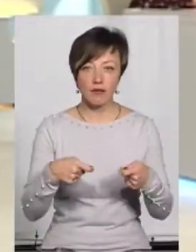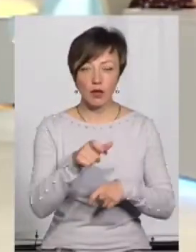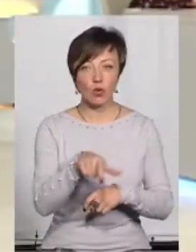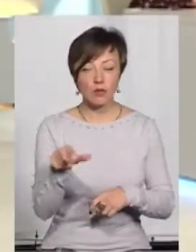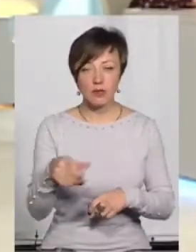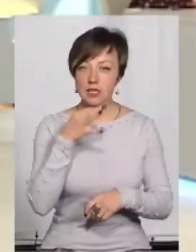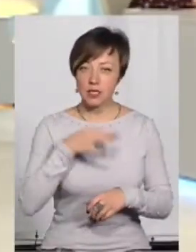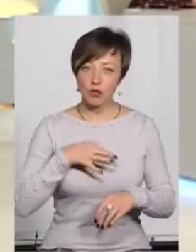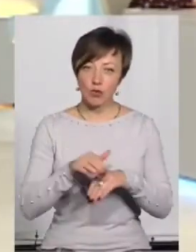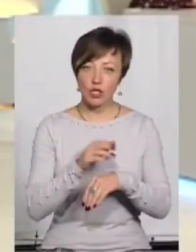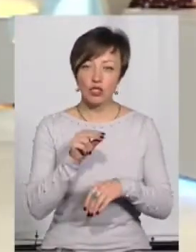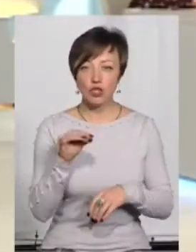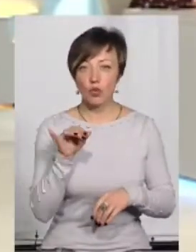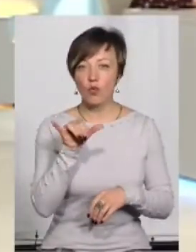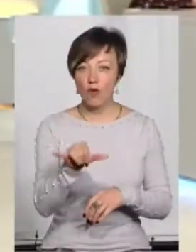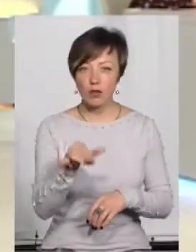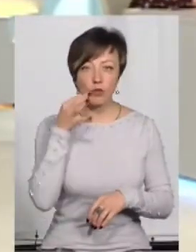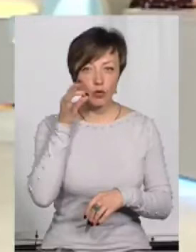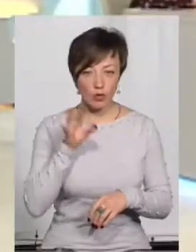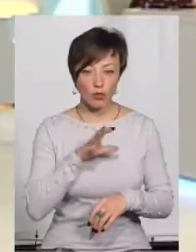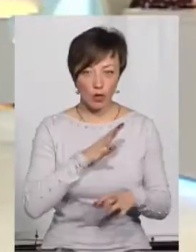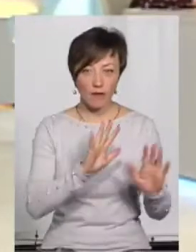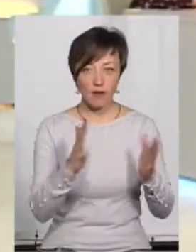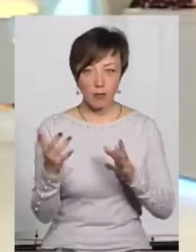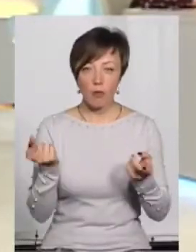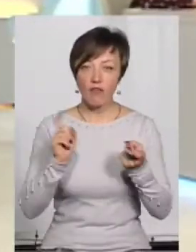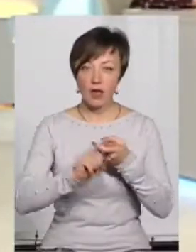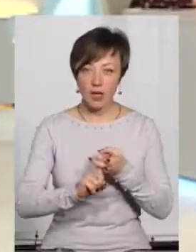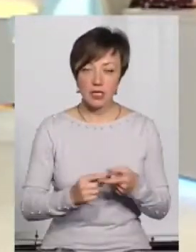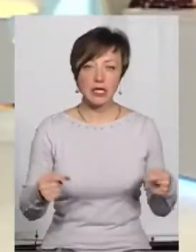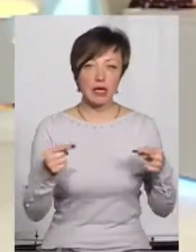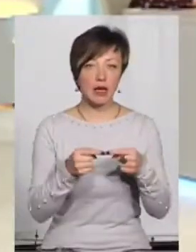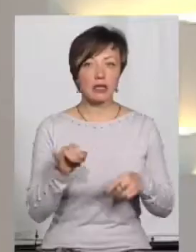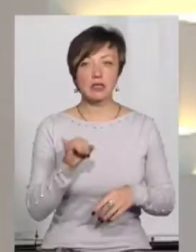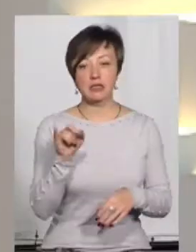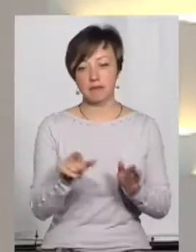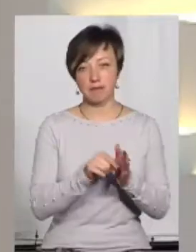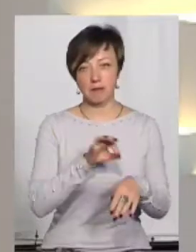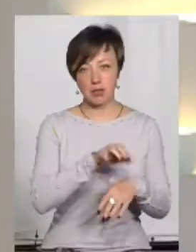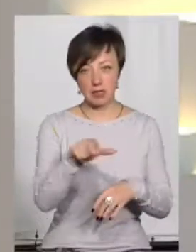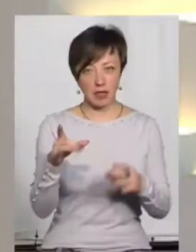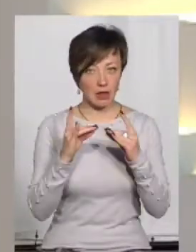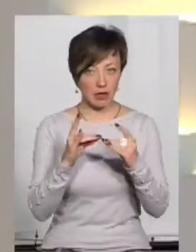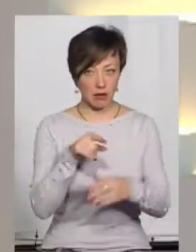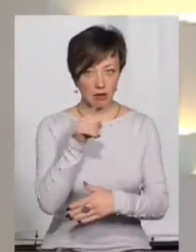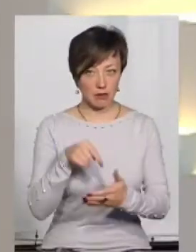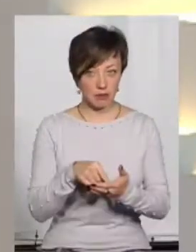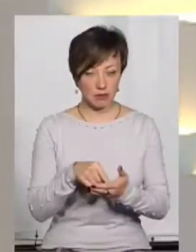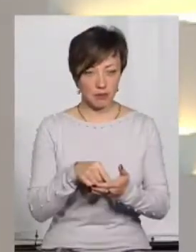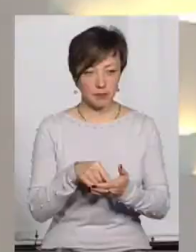Скажи, будь ласка, чи у вашій практиці зустрічалися випадки, пов'язані якраз із пацієнтами інтернатів?